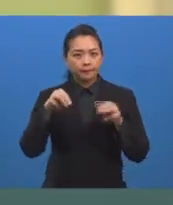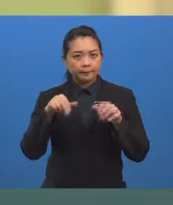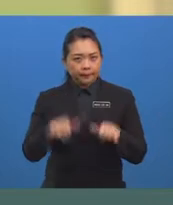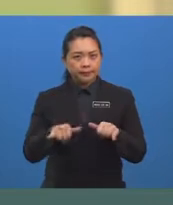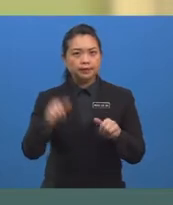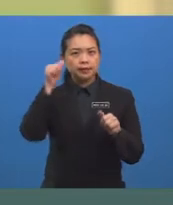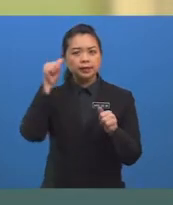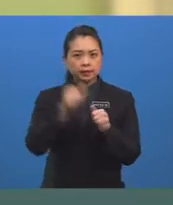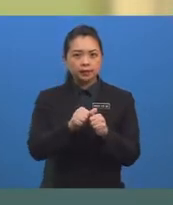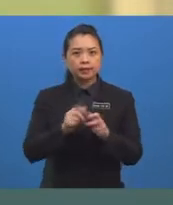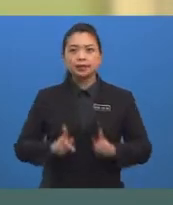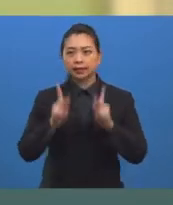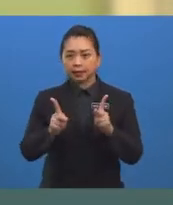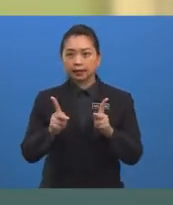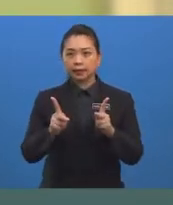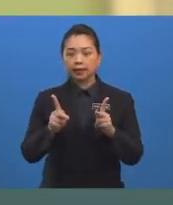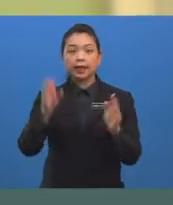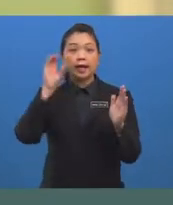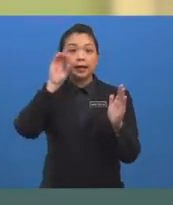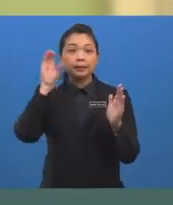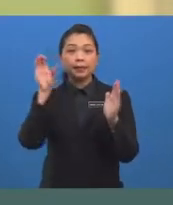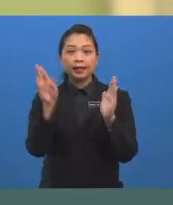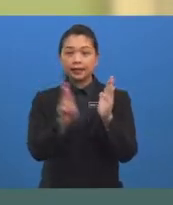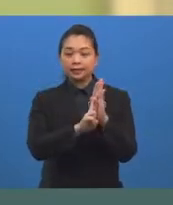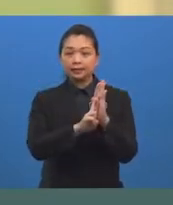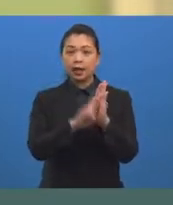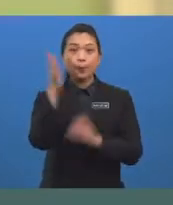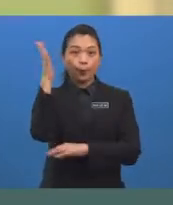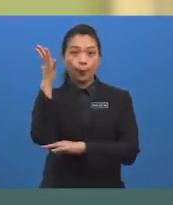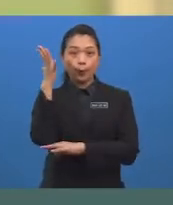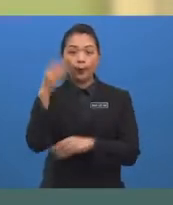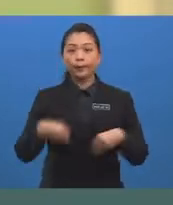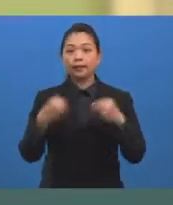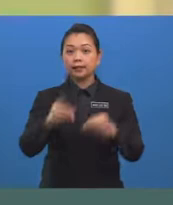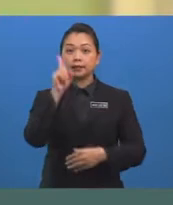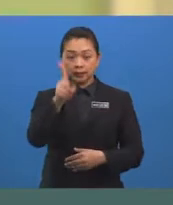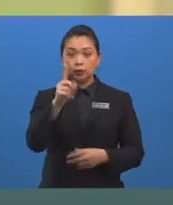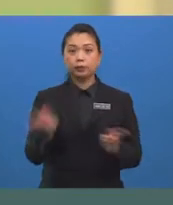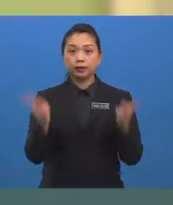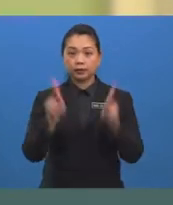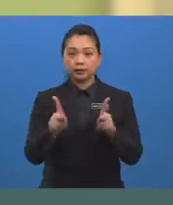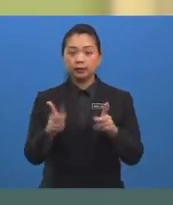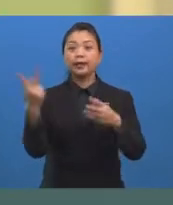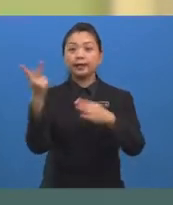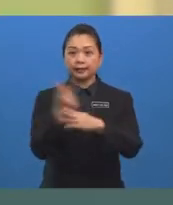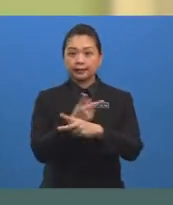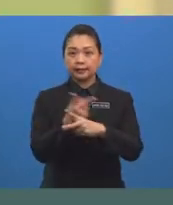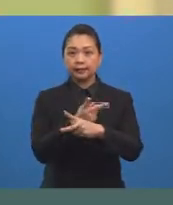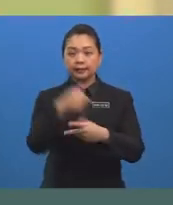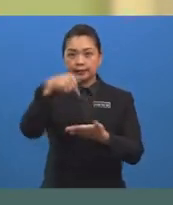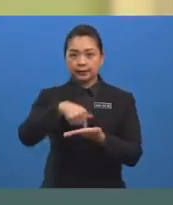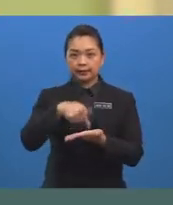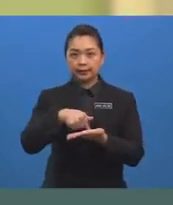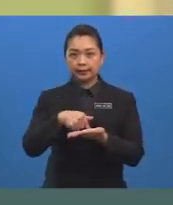lagi kaedah gambar rajah pokok bagi satu peristiwa? Pada kali ini, kaedah gambar rajah pokok